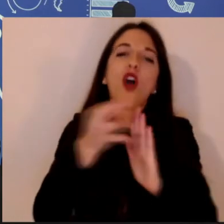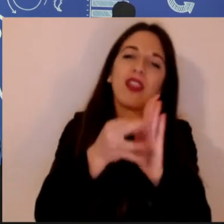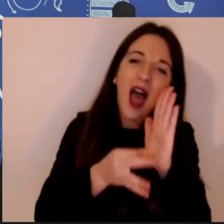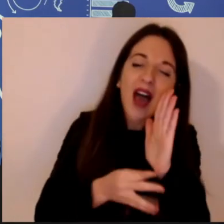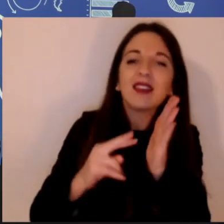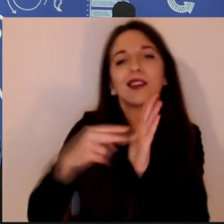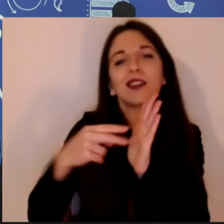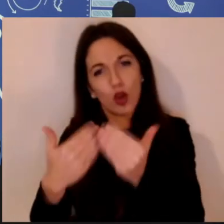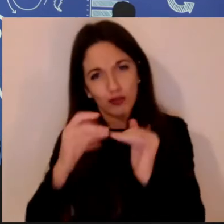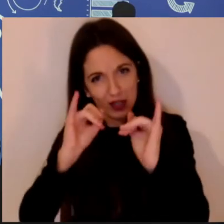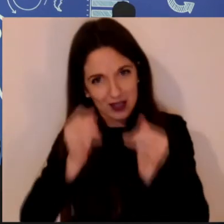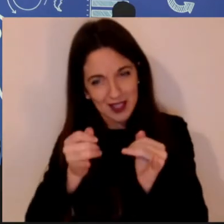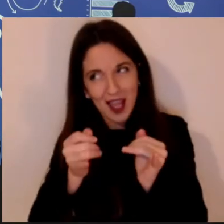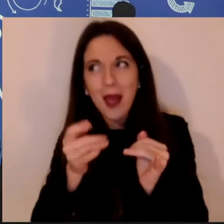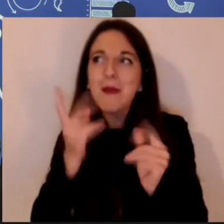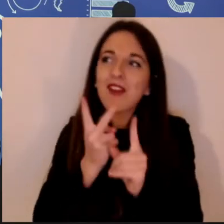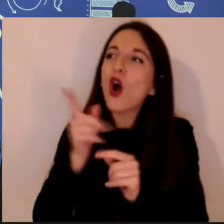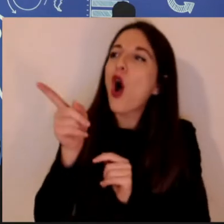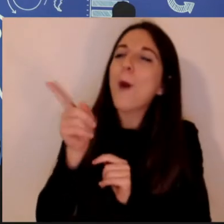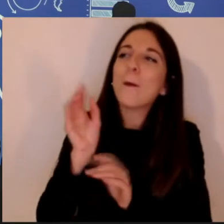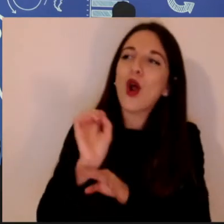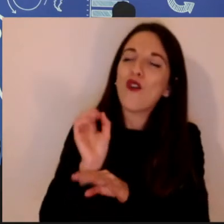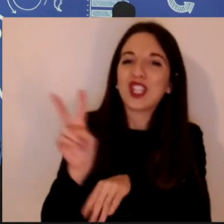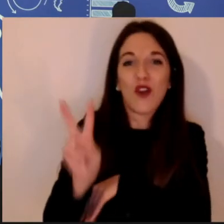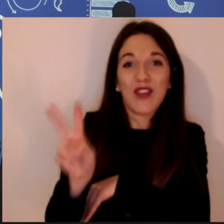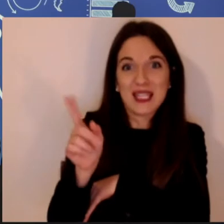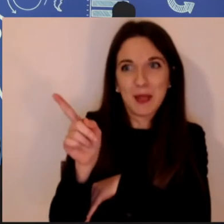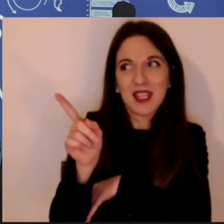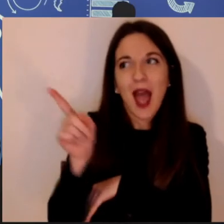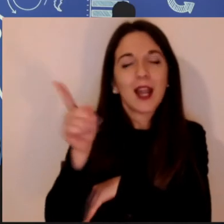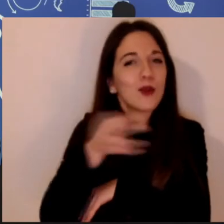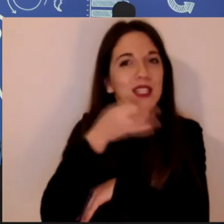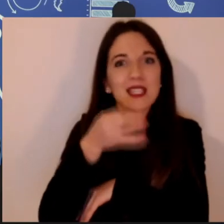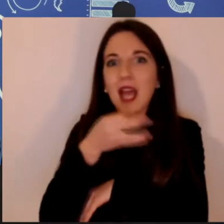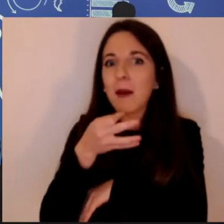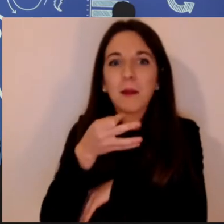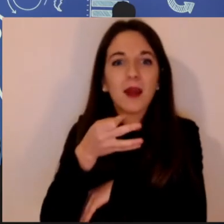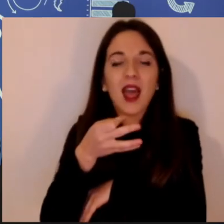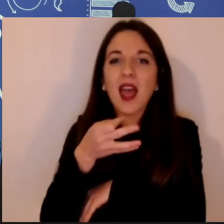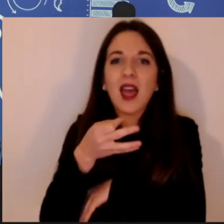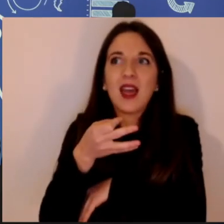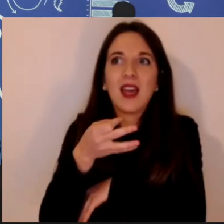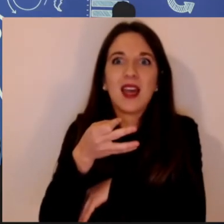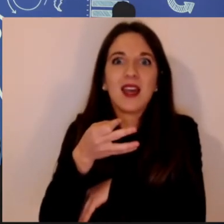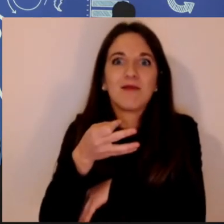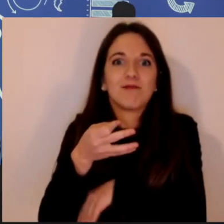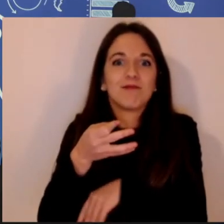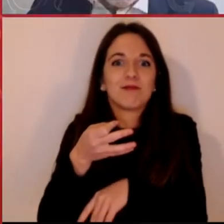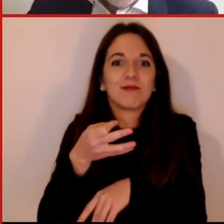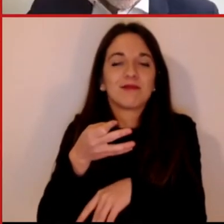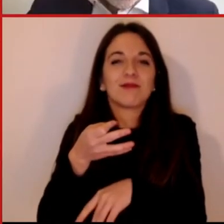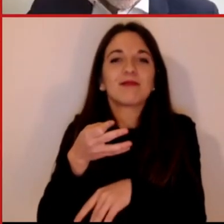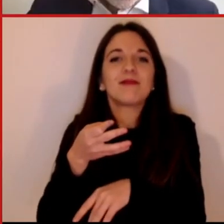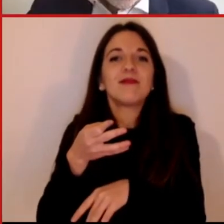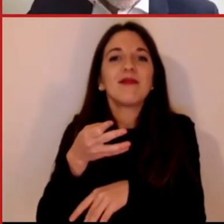cerca di allargare costantemente i propri orizzonti con la indisciplinarietà e interdisciplinarietà e credo che